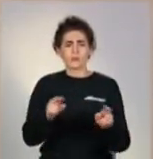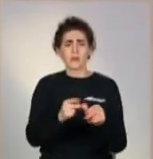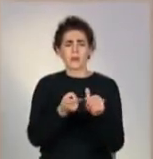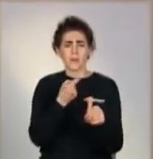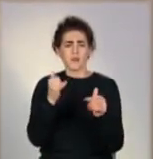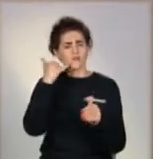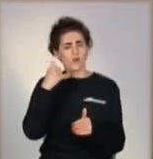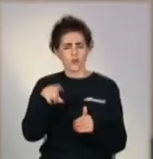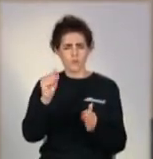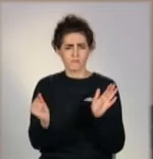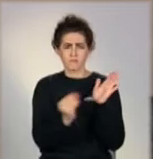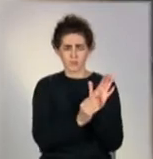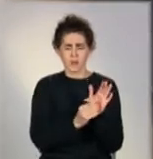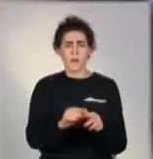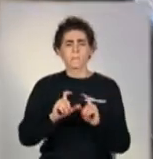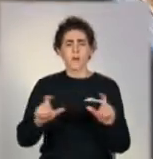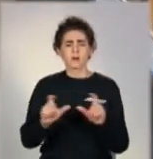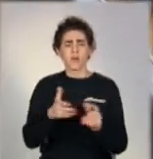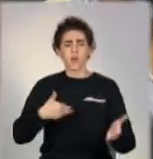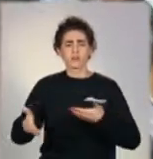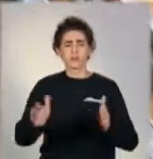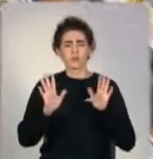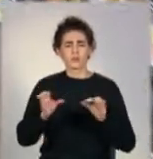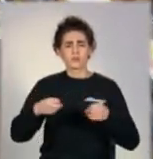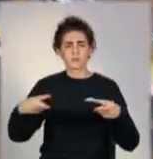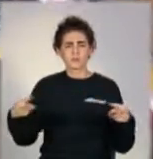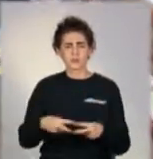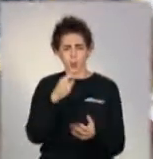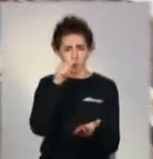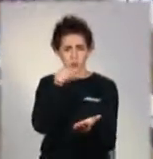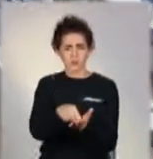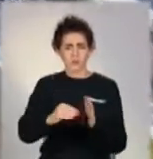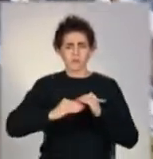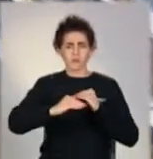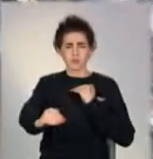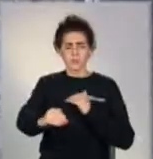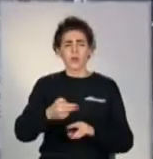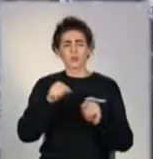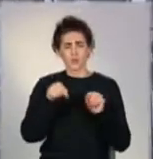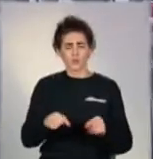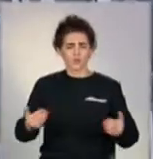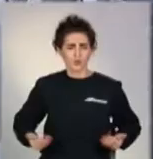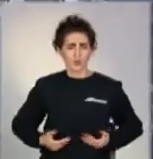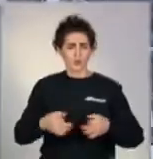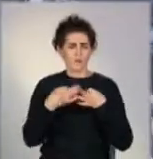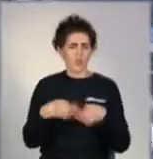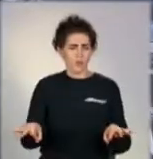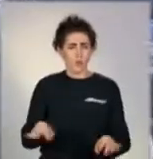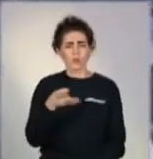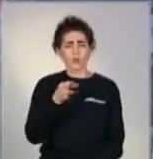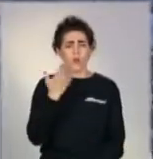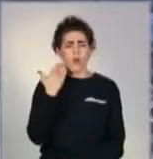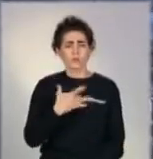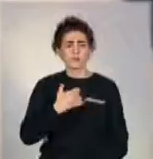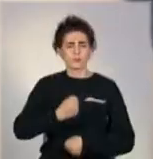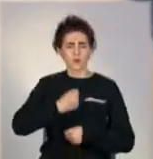номер телефону. У магазинах рухатися можна лише за стрілками на підлозі. Та життя тут вирує, поки не настане комендантська